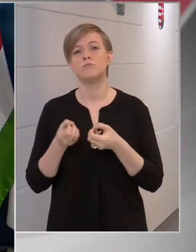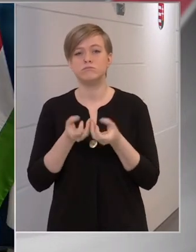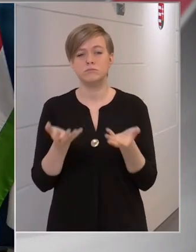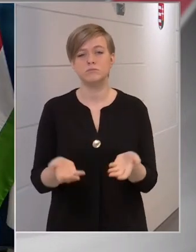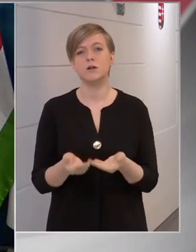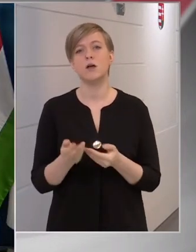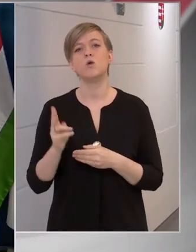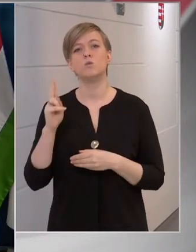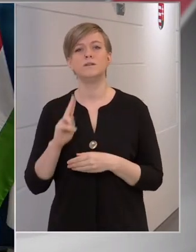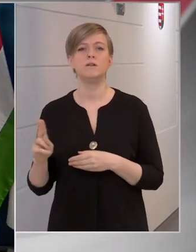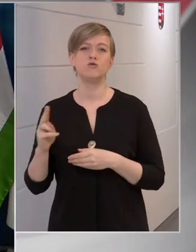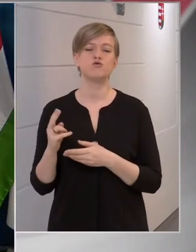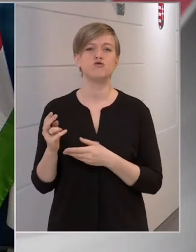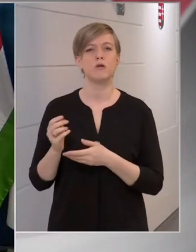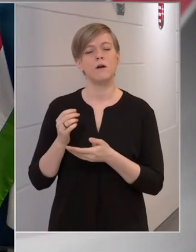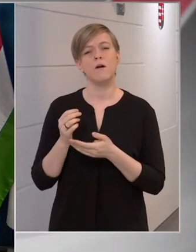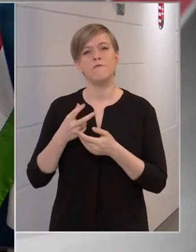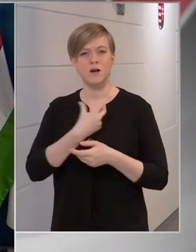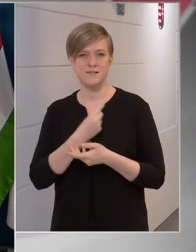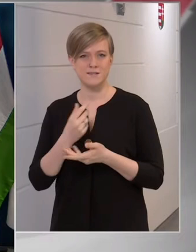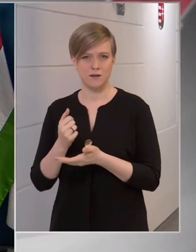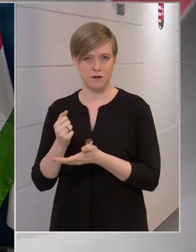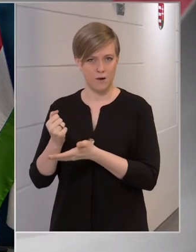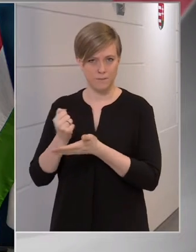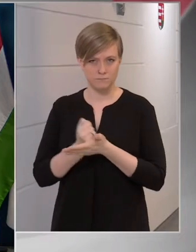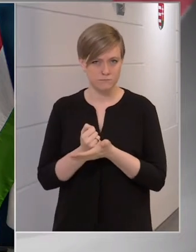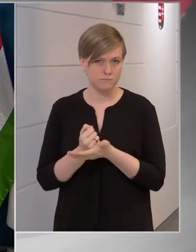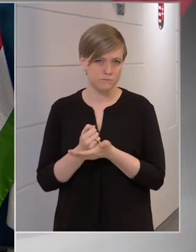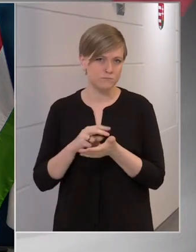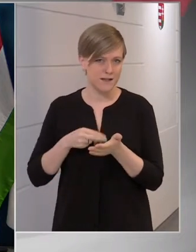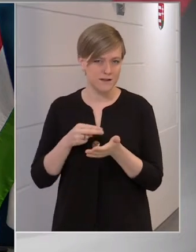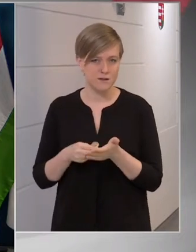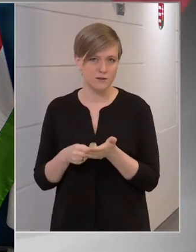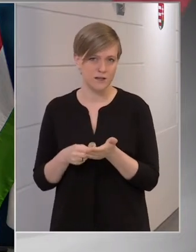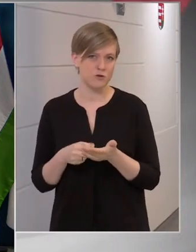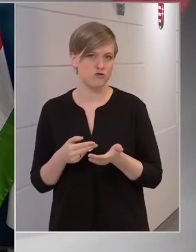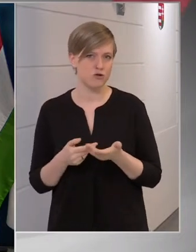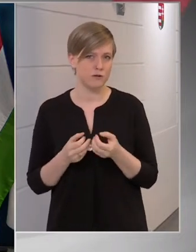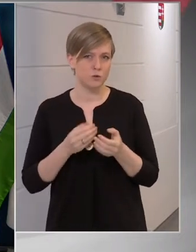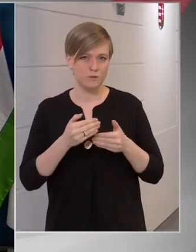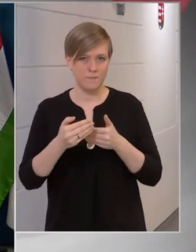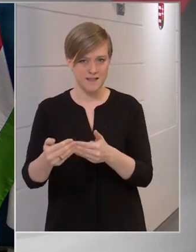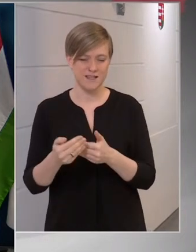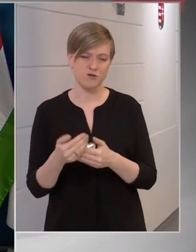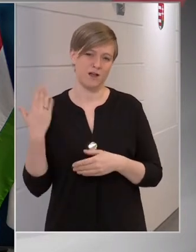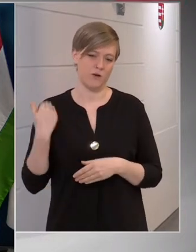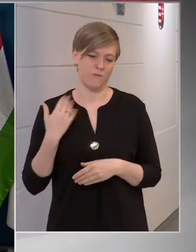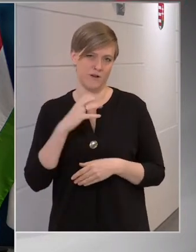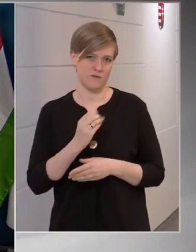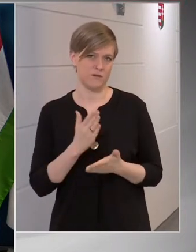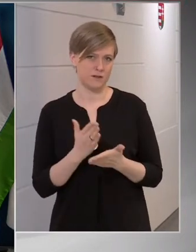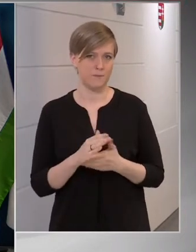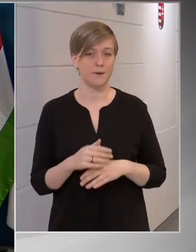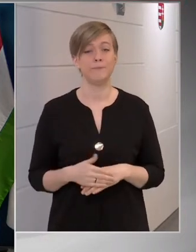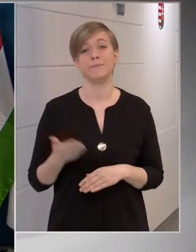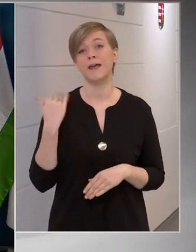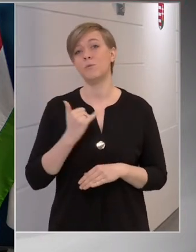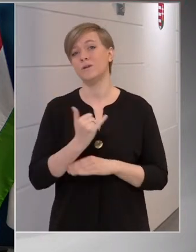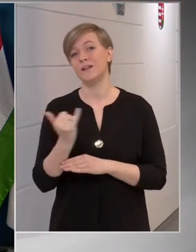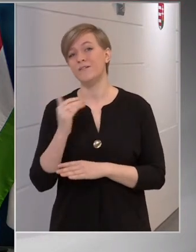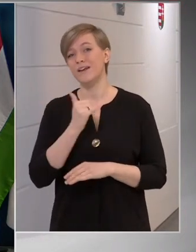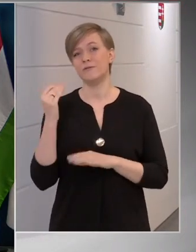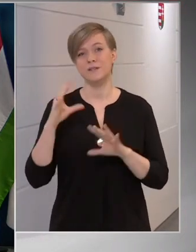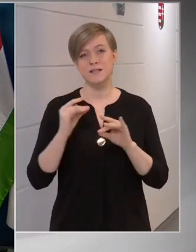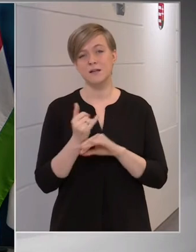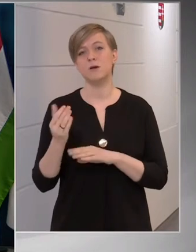beszerzési vakcinák várható szállítási ütemét. Az előbb válaszoltam a kérdésre. Az elmúlt években, évtizedekben